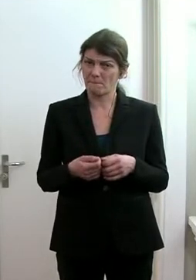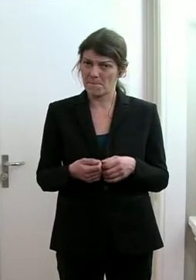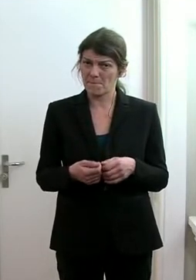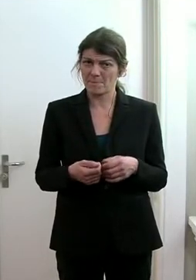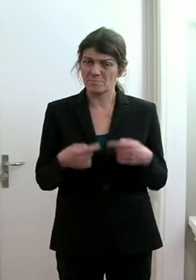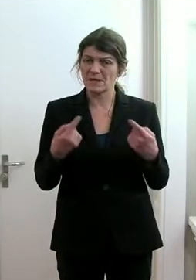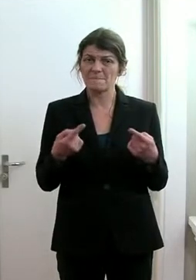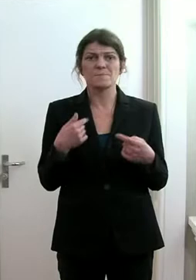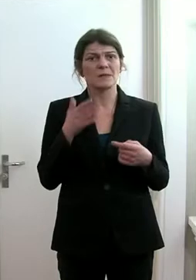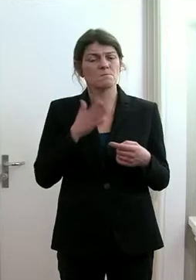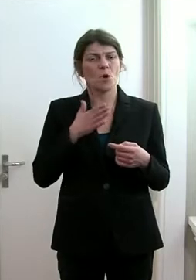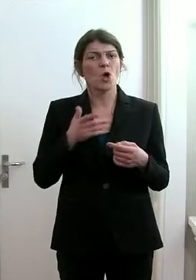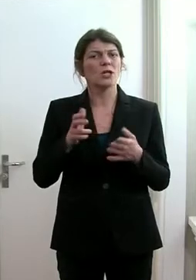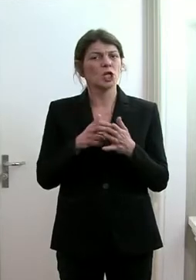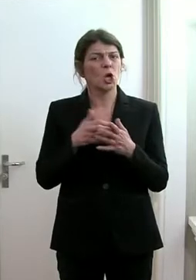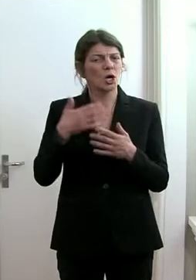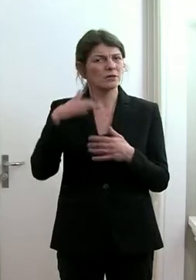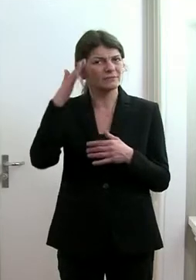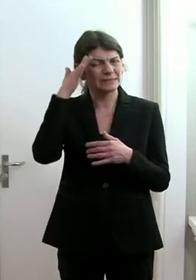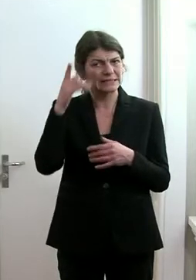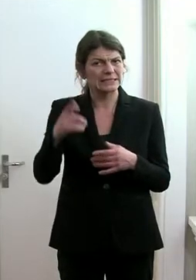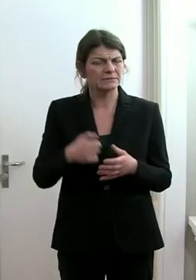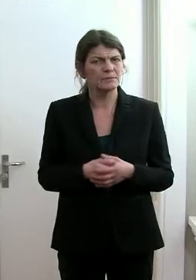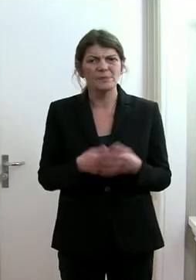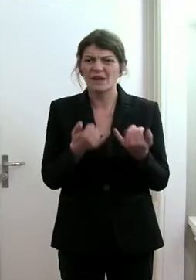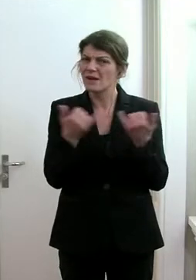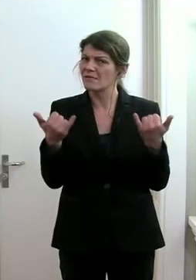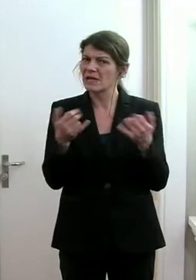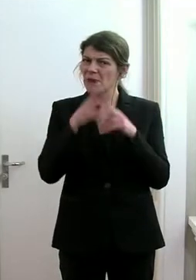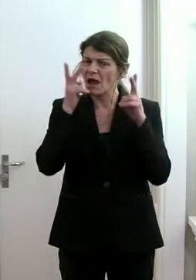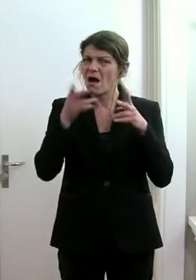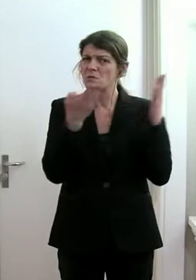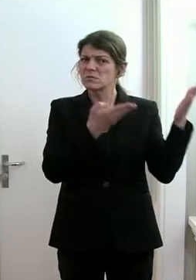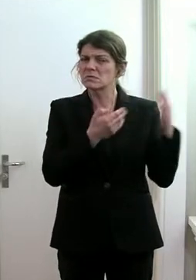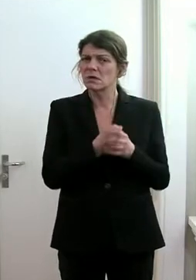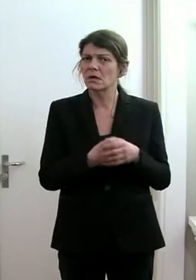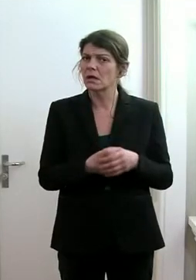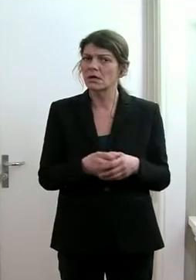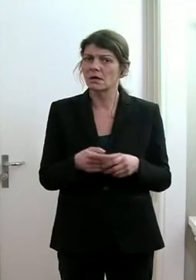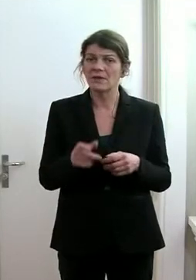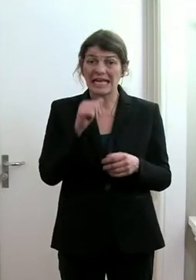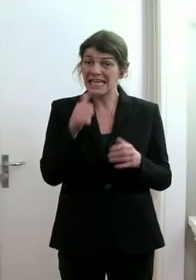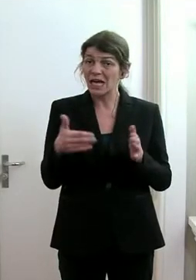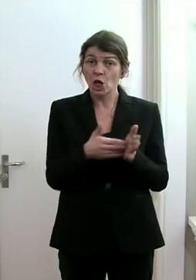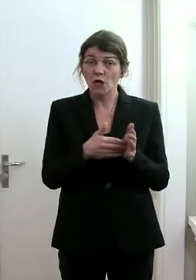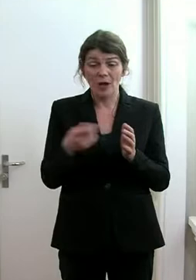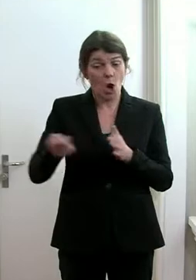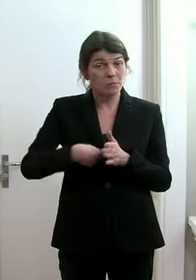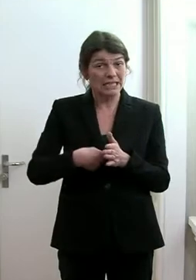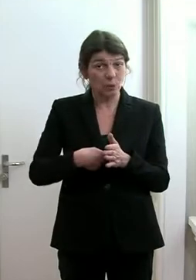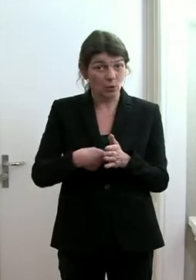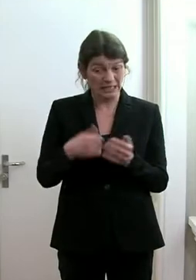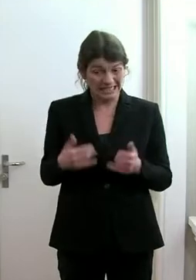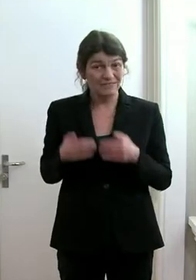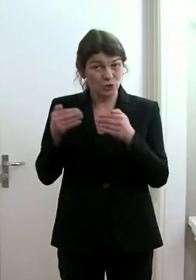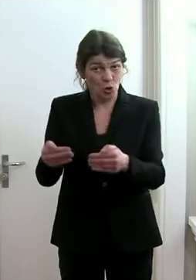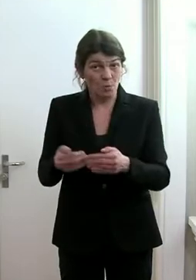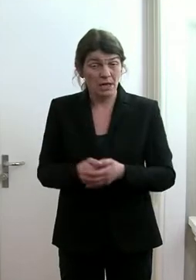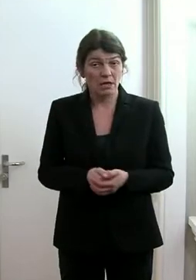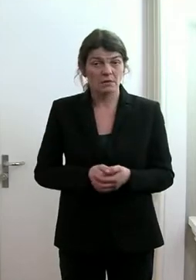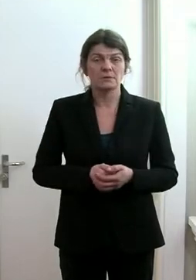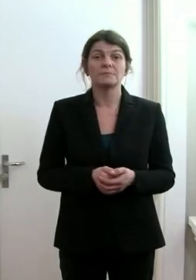Und dann möchte ich noch gerne wissen, wie es im Spital ist. Werden nicht notwendige Operationen verschoben?